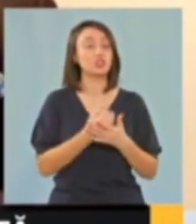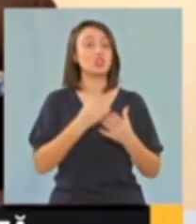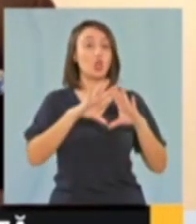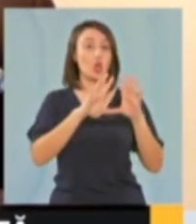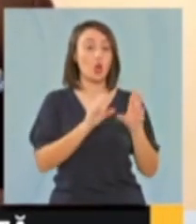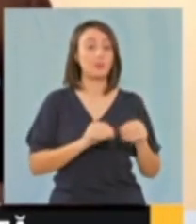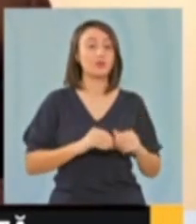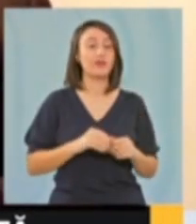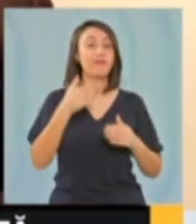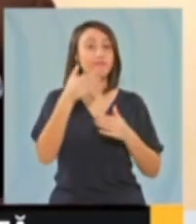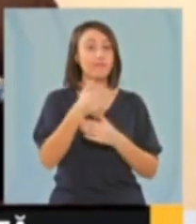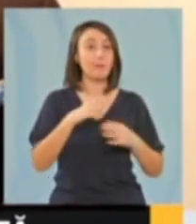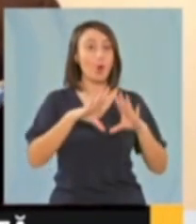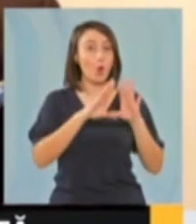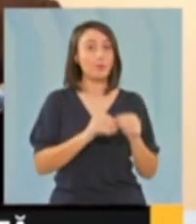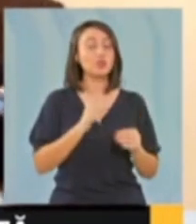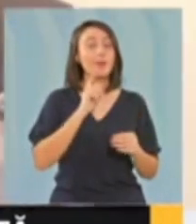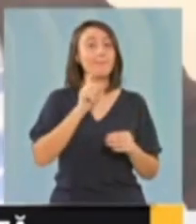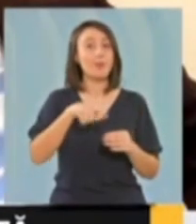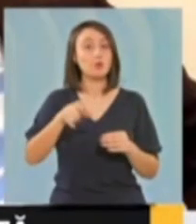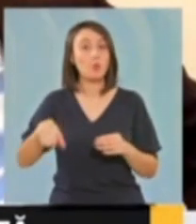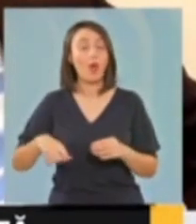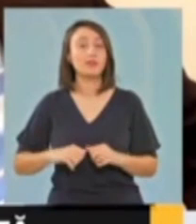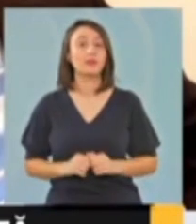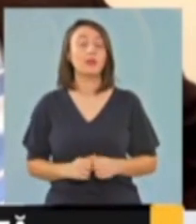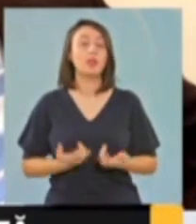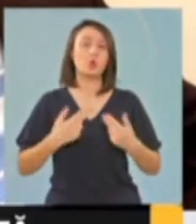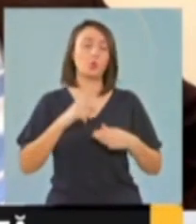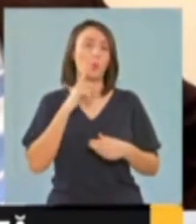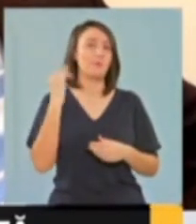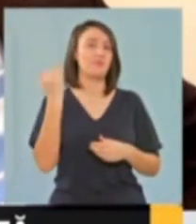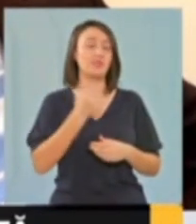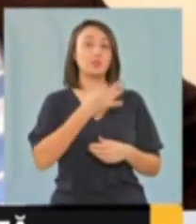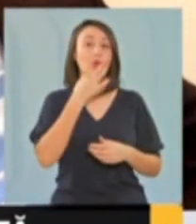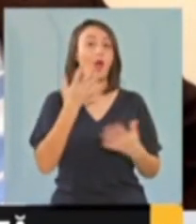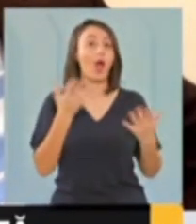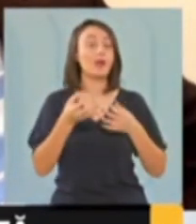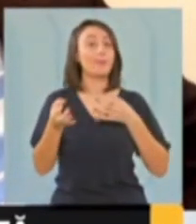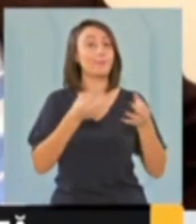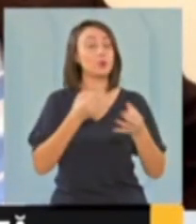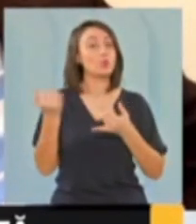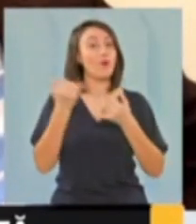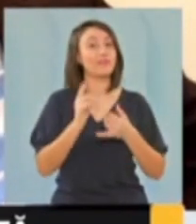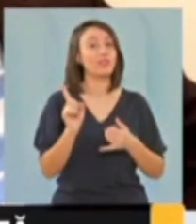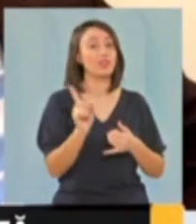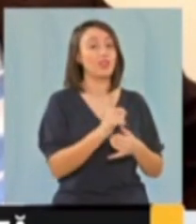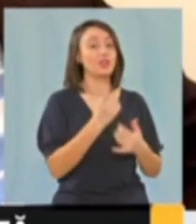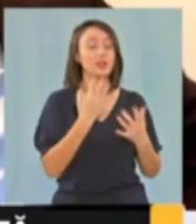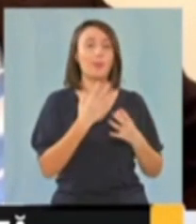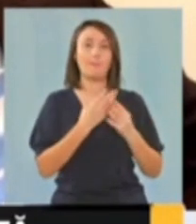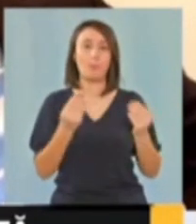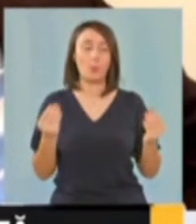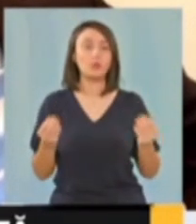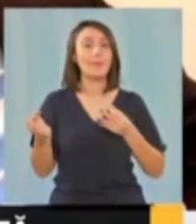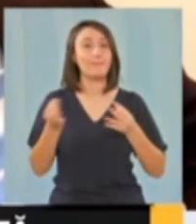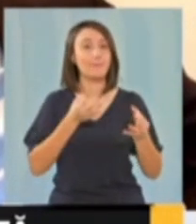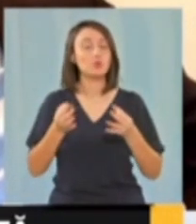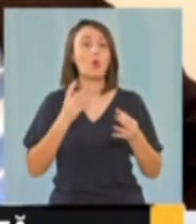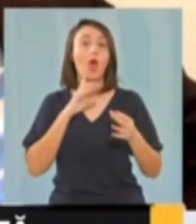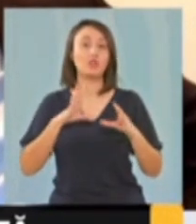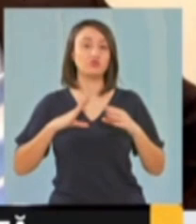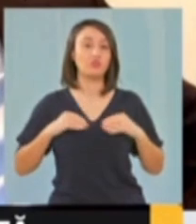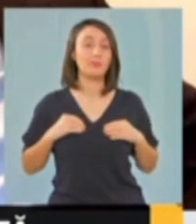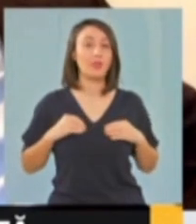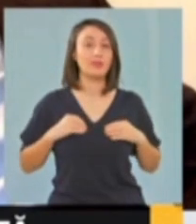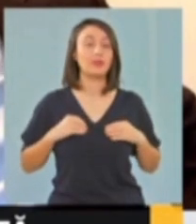de la firme românești la persoane fizice. Noi n-am venit să spunem care sunt măsurile cu care au venit ei, sau cât de mult din măsurile acceptate.